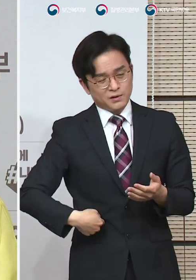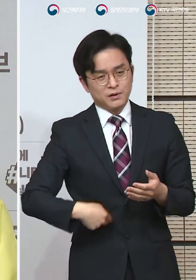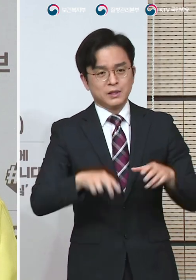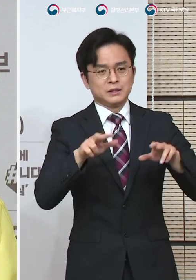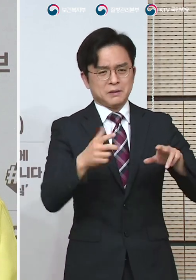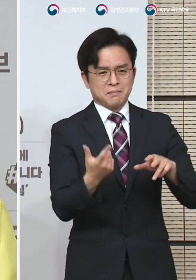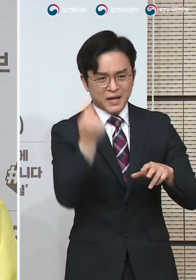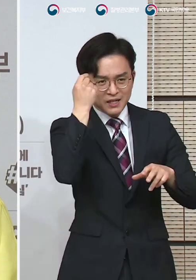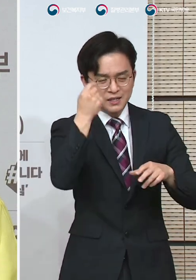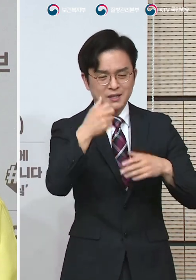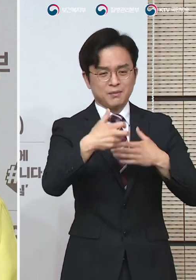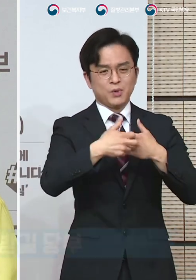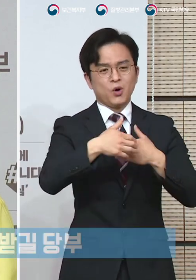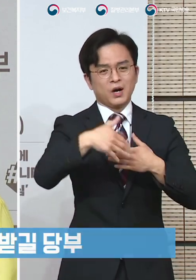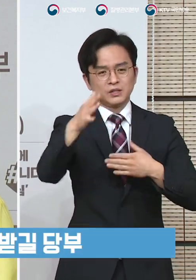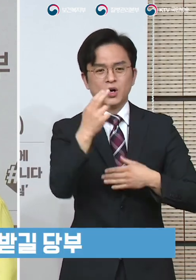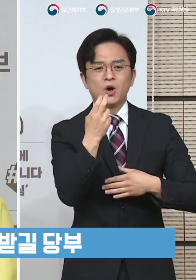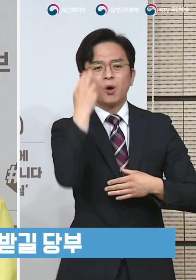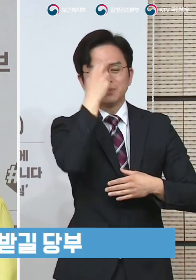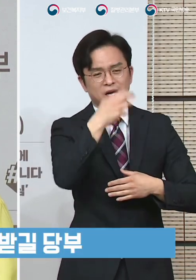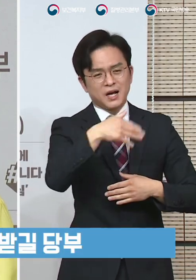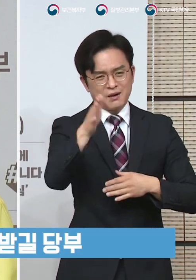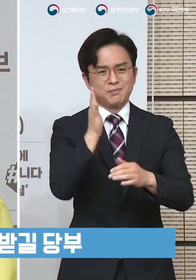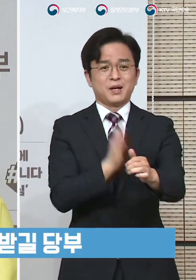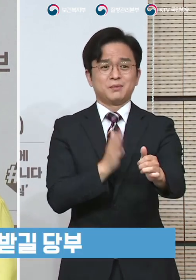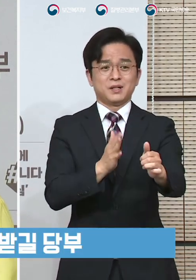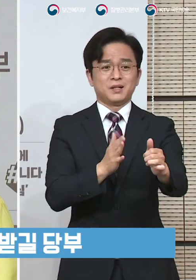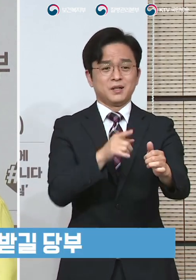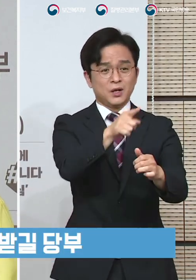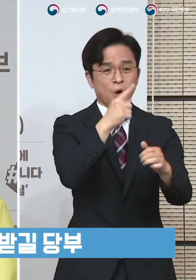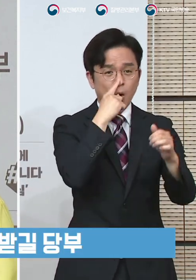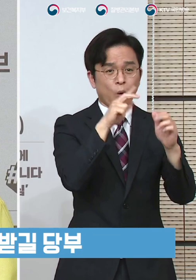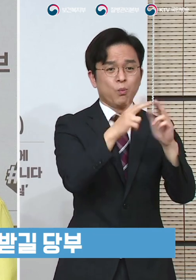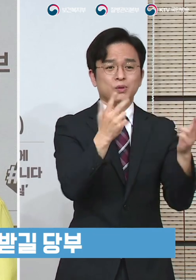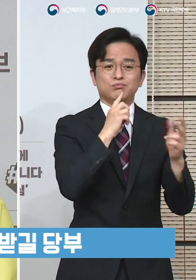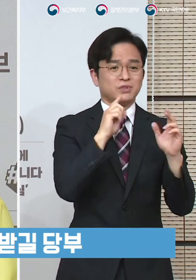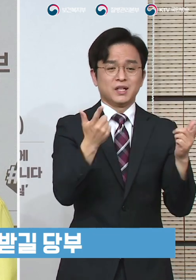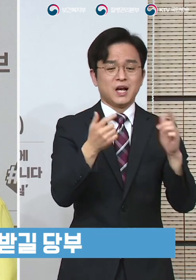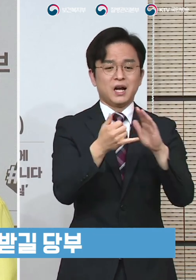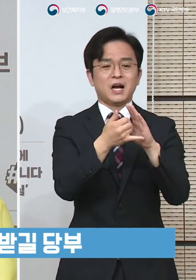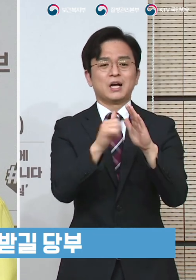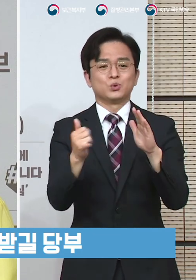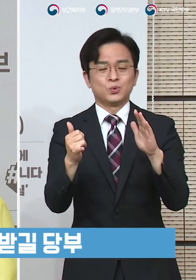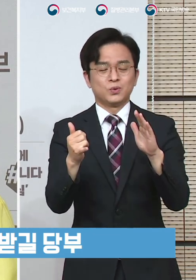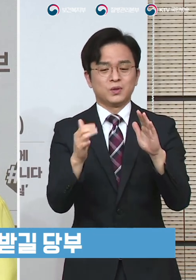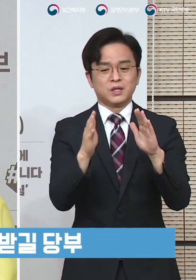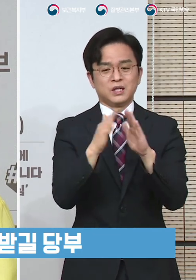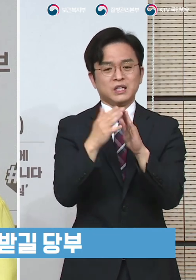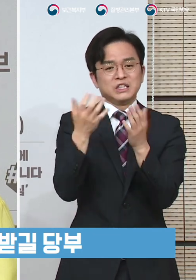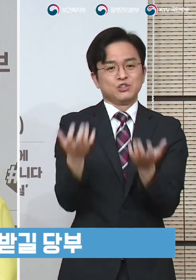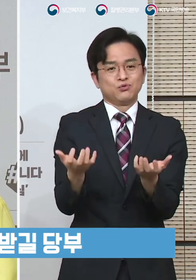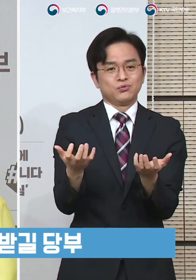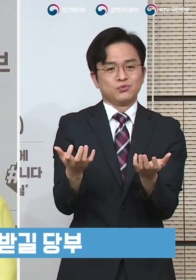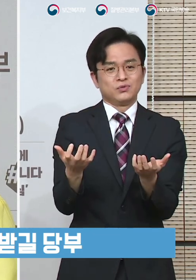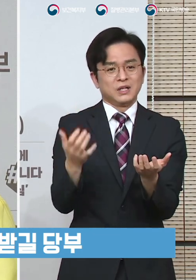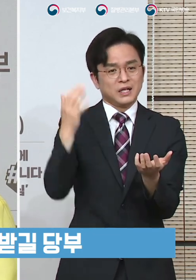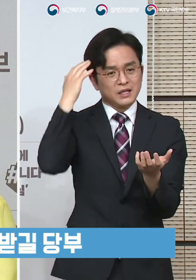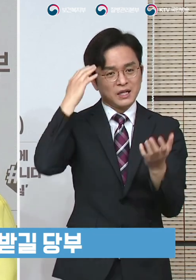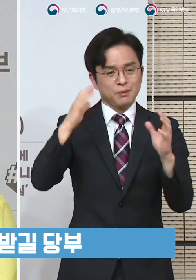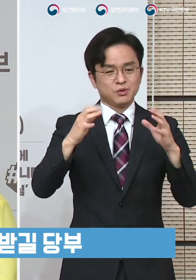검사를 받아주시기 바랍니다. 나뿐만 아니라 나의 가족들, 나의 이웃들, 우리 사회를